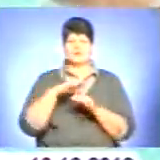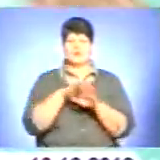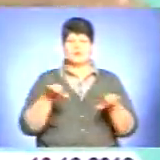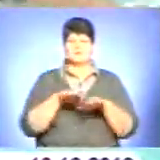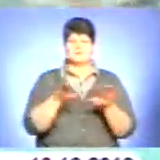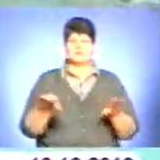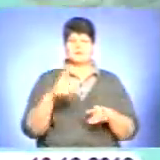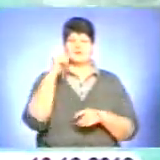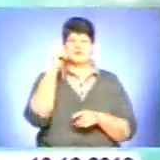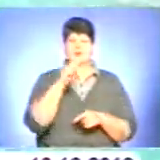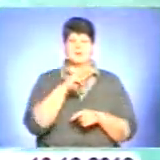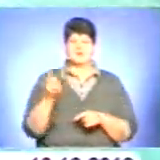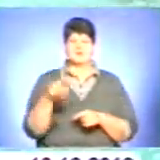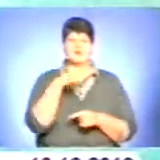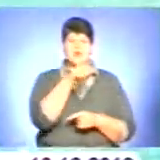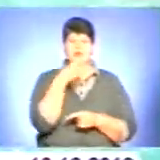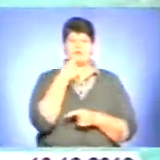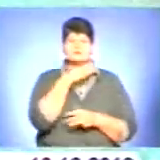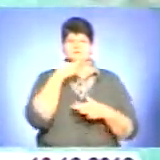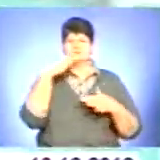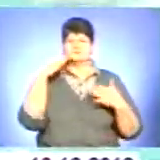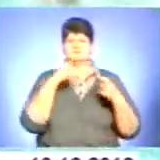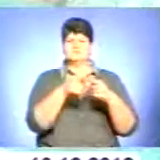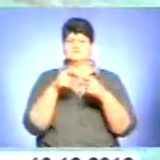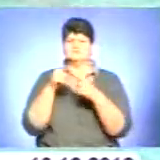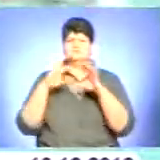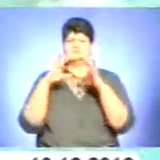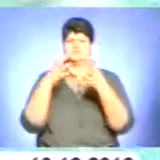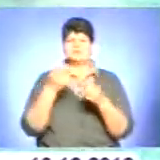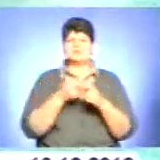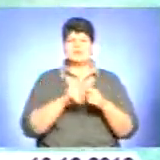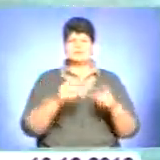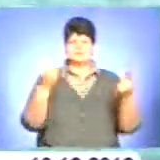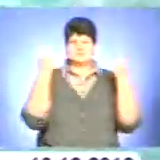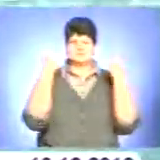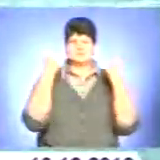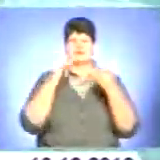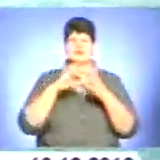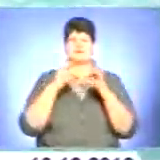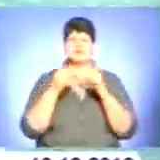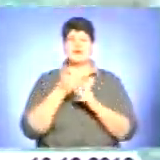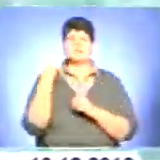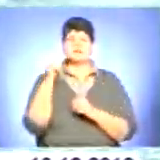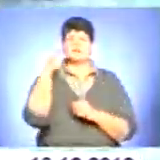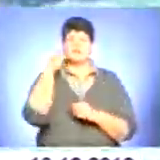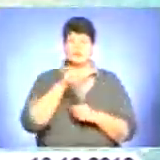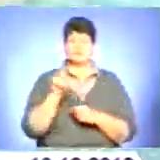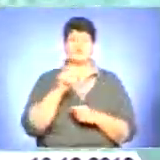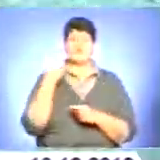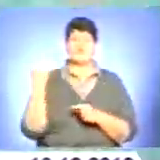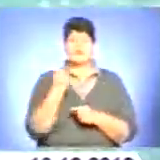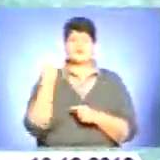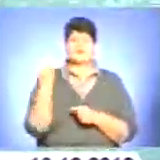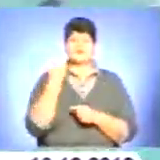говорили у всіх куточках земної кулі. І не лише тому, що на той час це був найвищий результат, а перш за все тому, що в першій історії